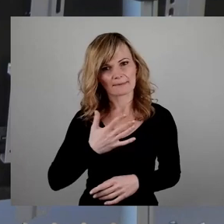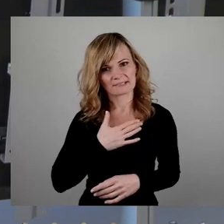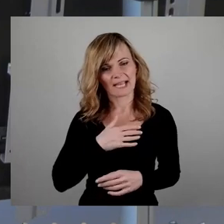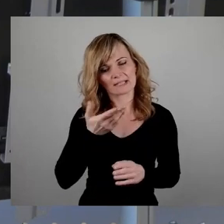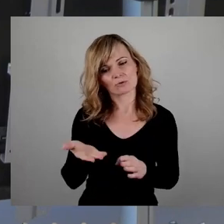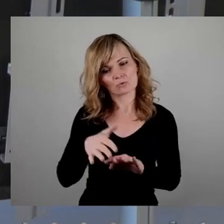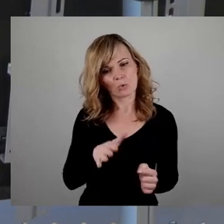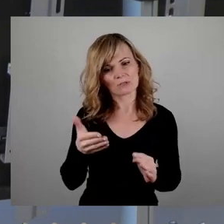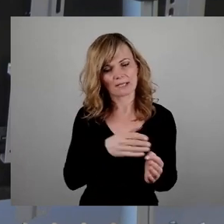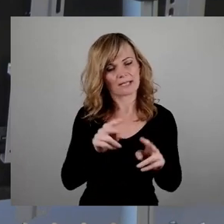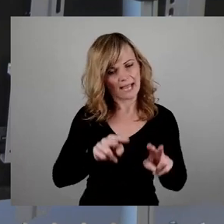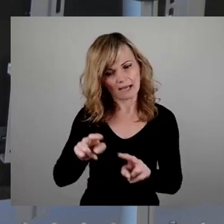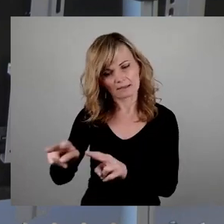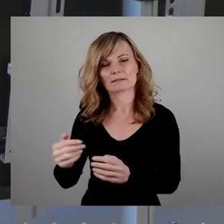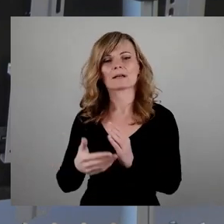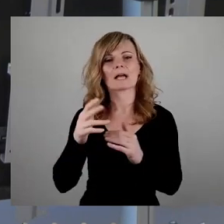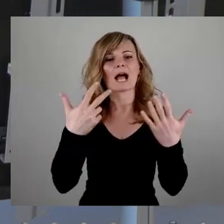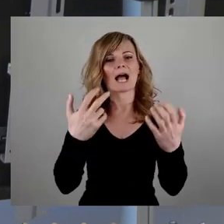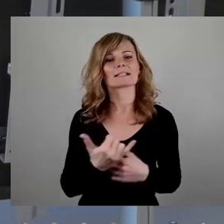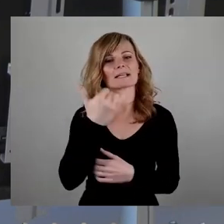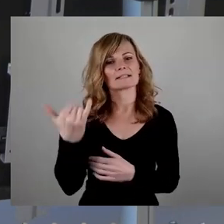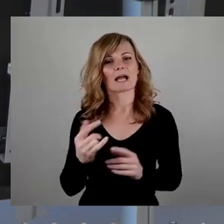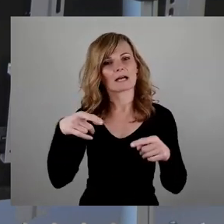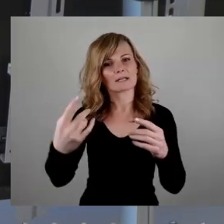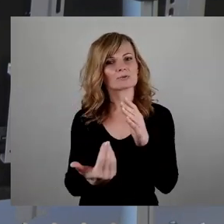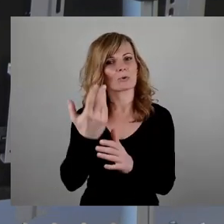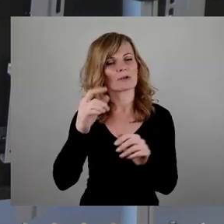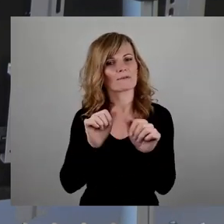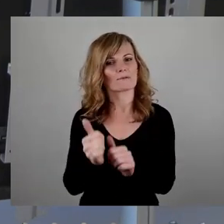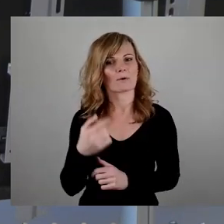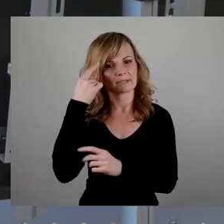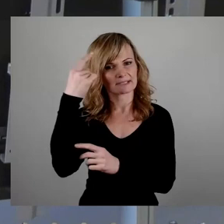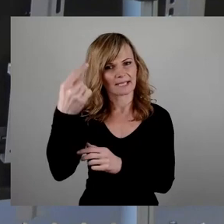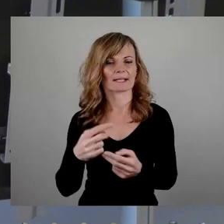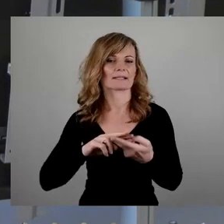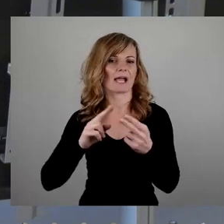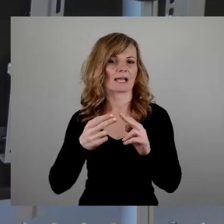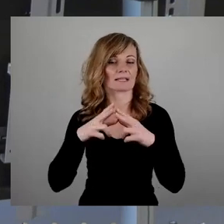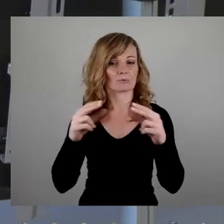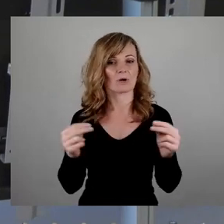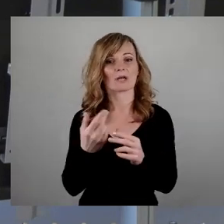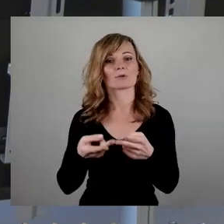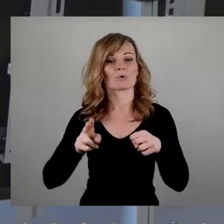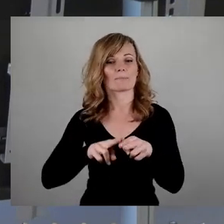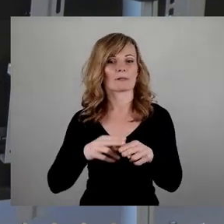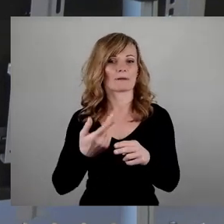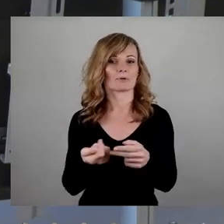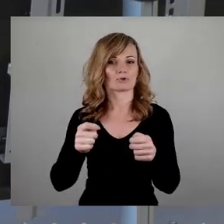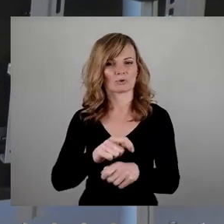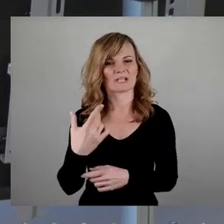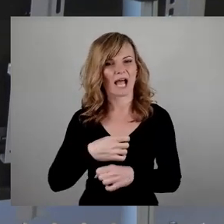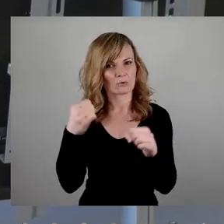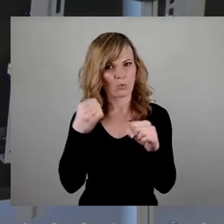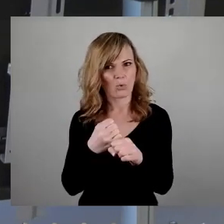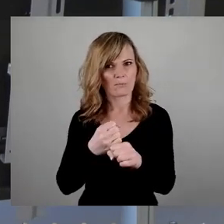frühen 80er Jahren etablierte sich eine andere Form von Gedenken. Der NATO-Doppelbeschluss brachte eine neue atomare Gefahr in die Welt und in Ost und